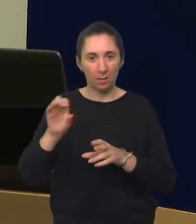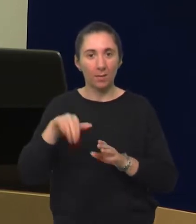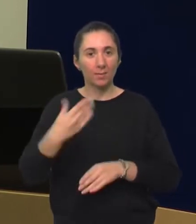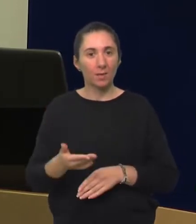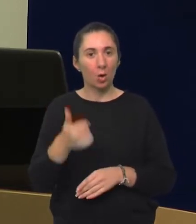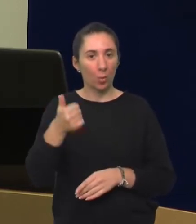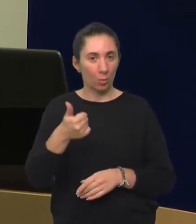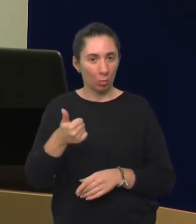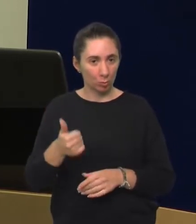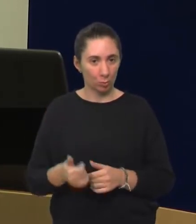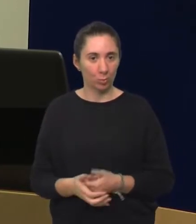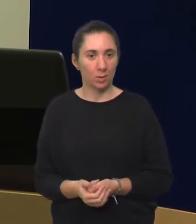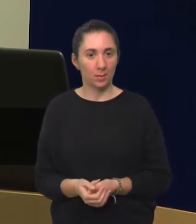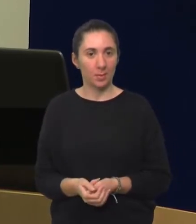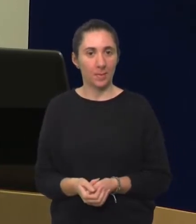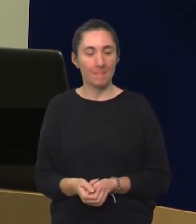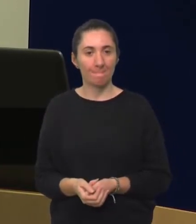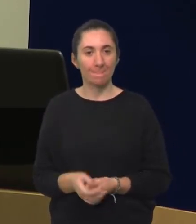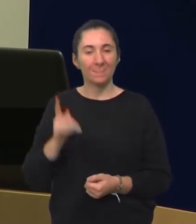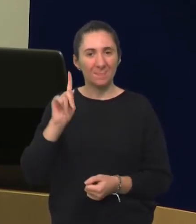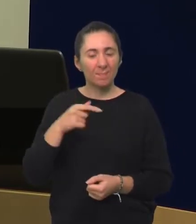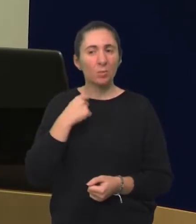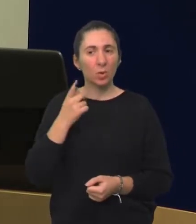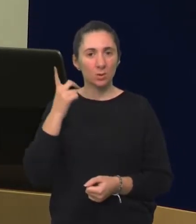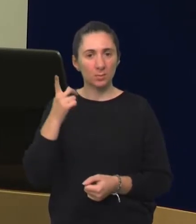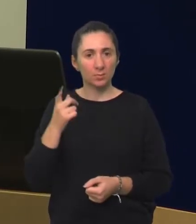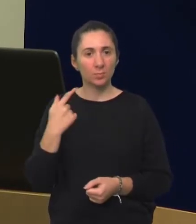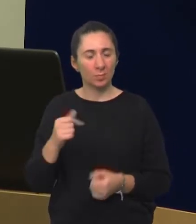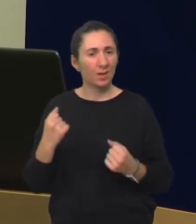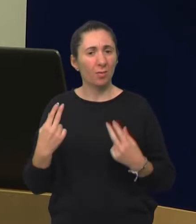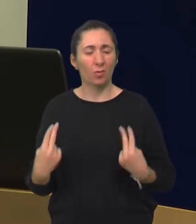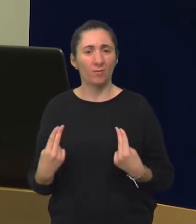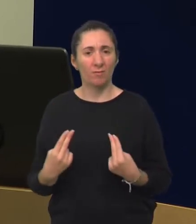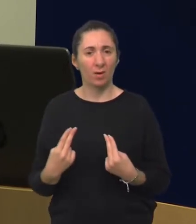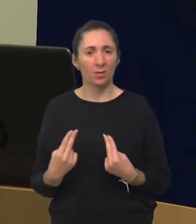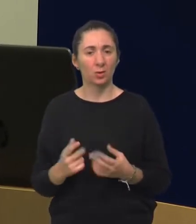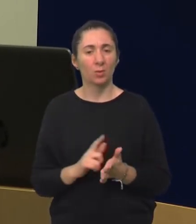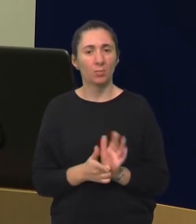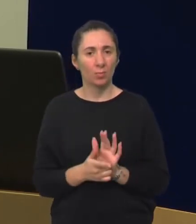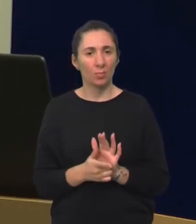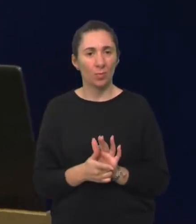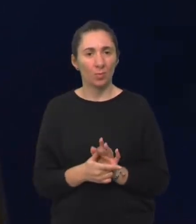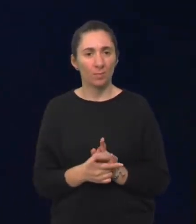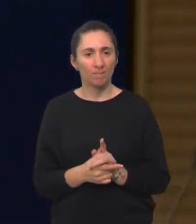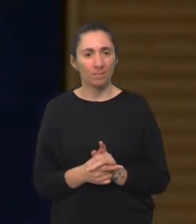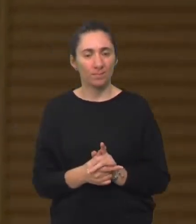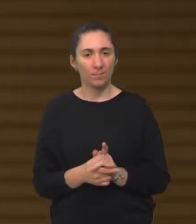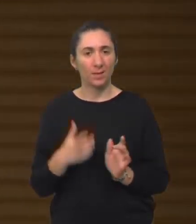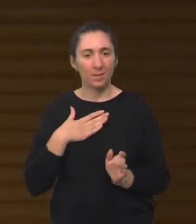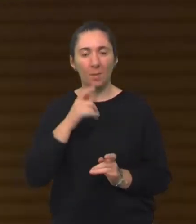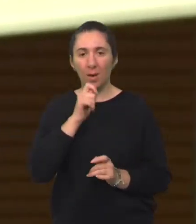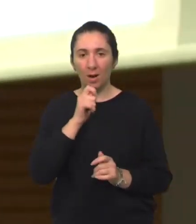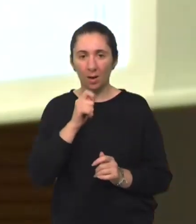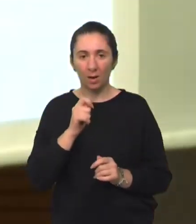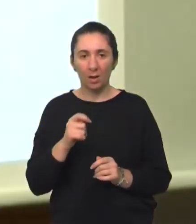nakon navršene prve godine, ali ovo sam vam morala istaknuti zato što je strahovito bitan moment i jako je nama, logopedima,